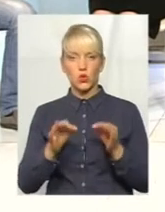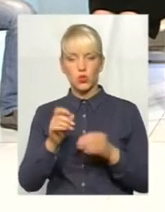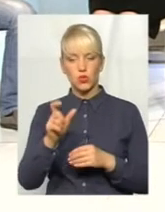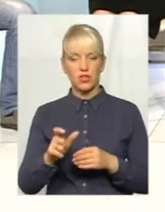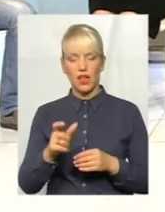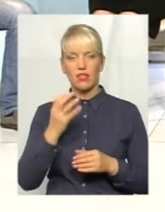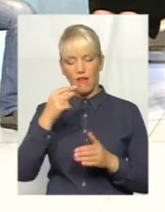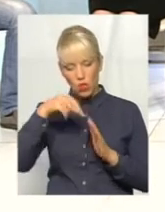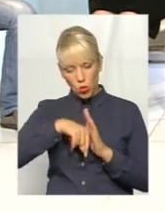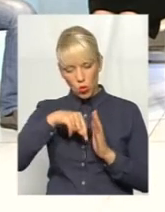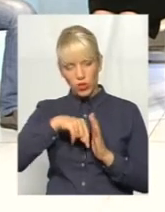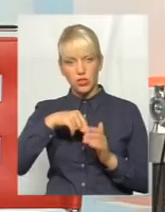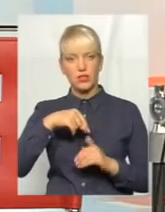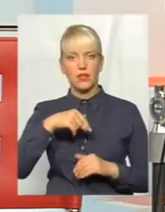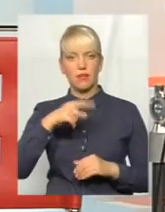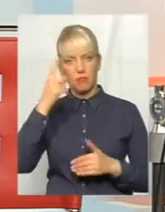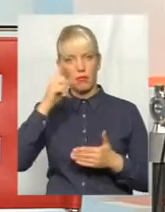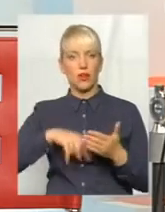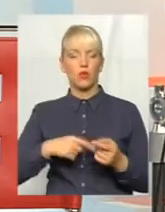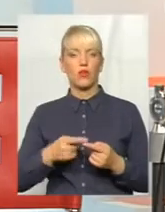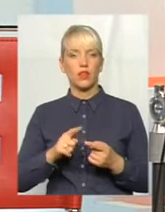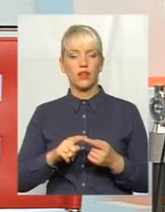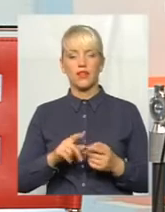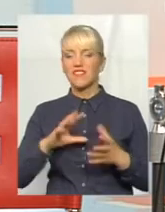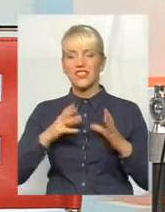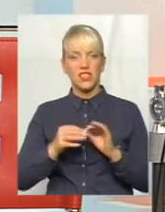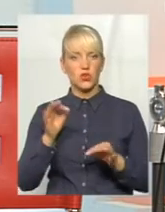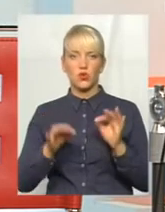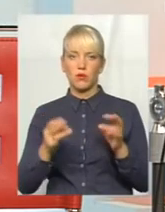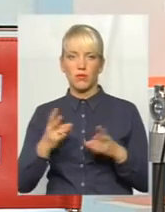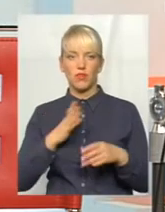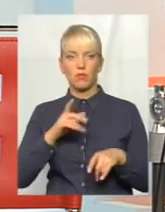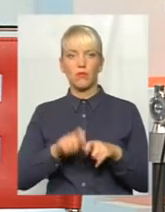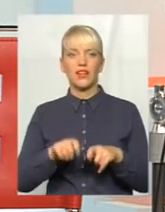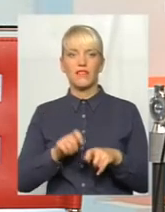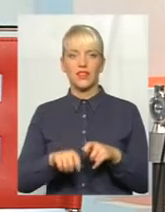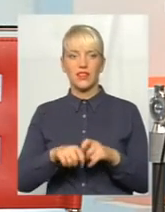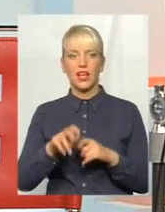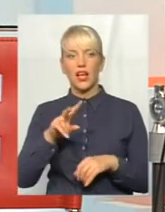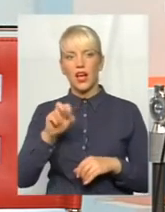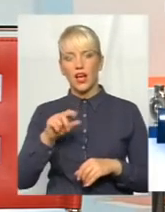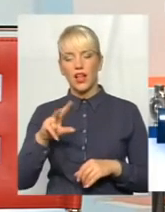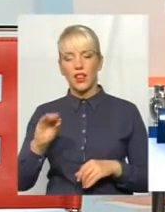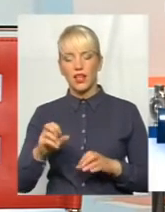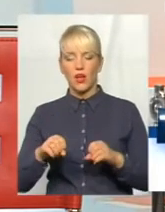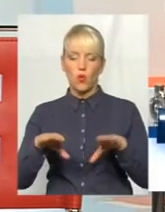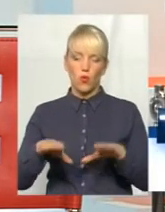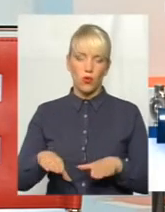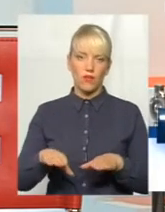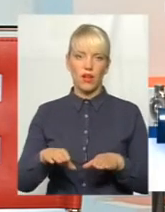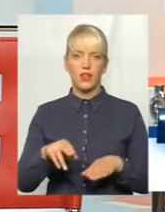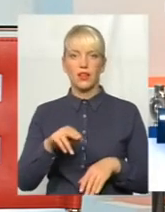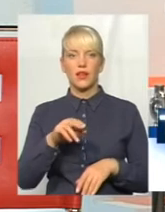вироб на внутрішнє переконання? Загалі, згідно чинного законодавства, суддя зобов'язана перевірити, але рішення, ухвали, постанови,